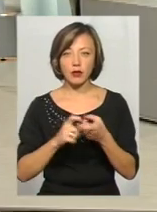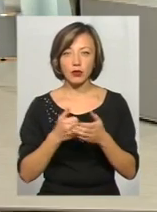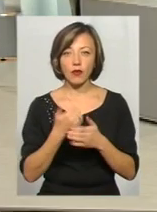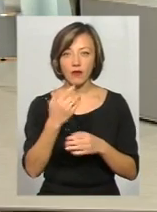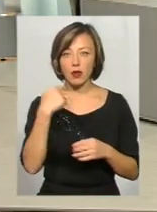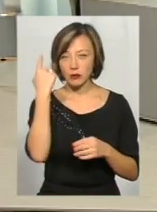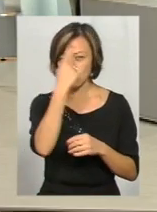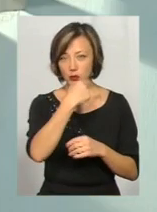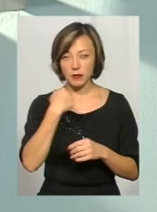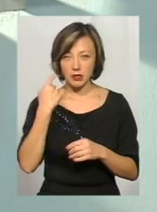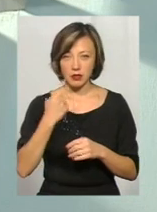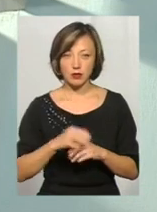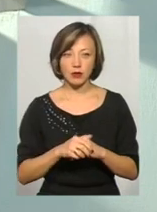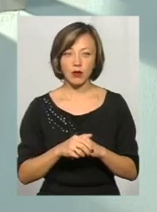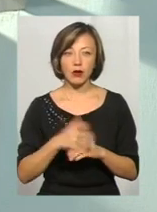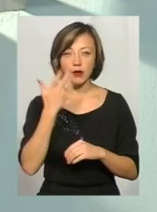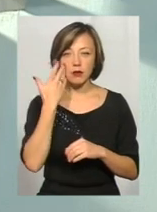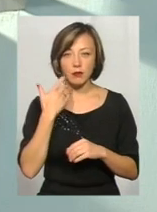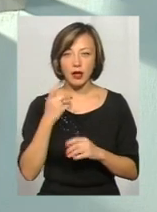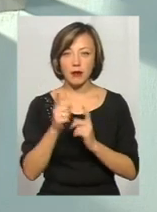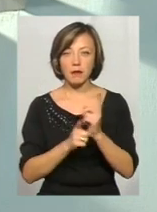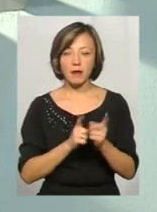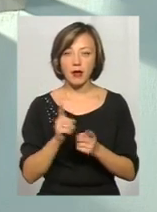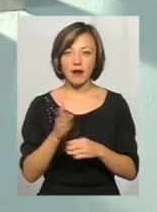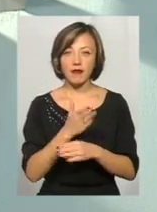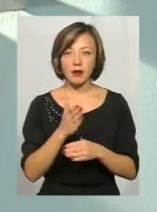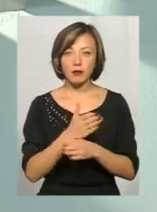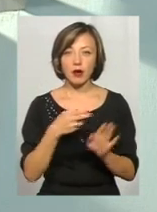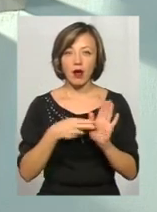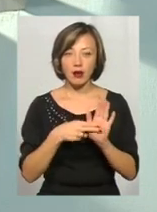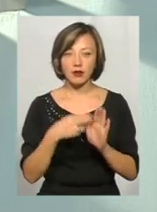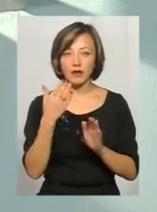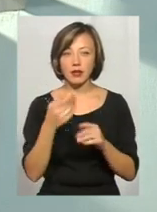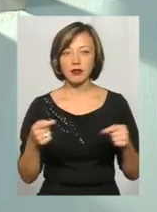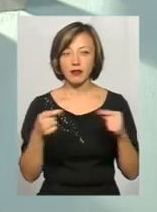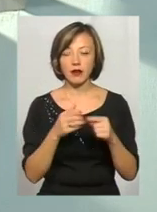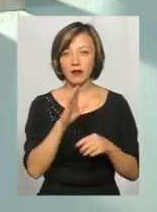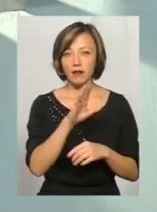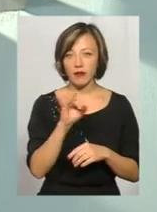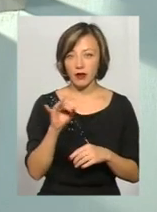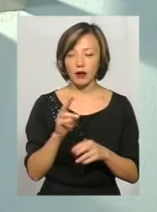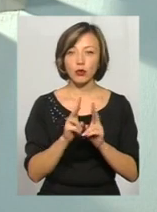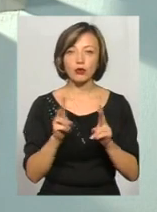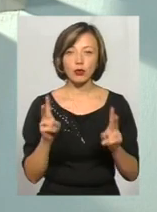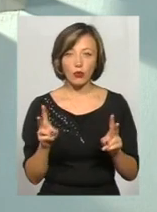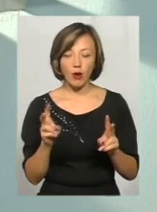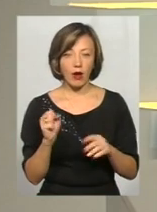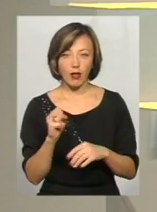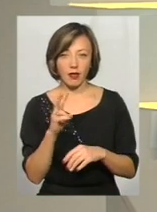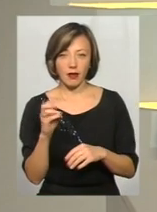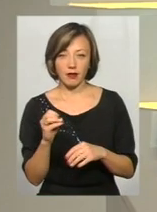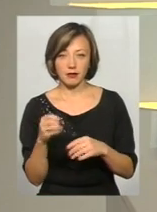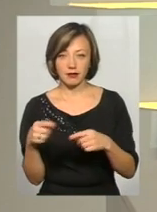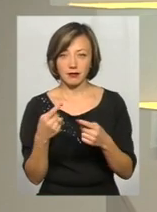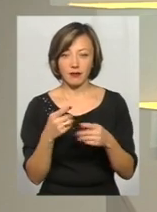конкретно. Щоб при випускі в СІМ-карти можна було вас проіндентифікувати, що ви Петро Іванович, а не Василь